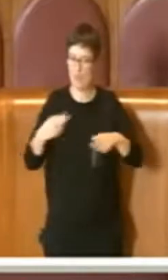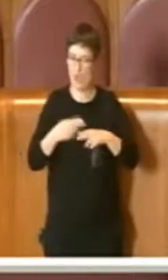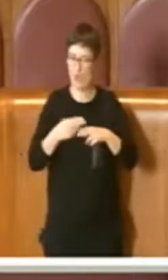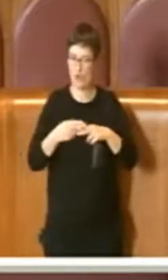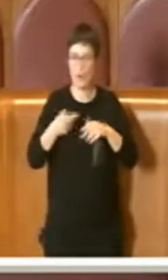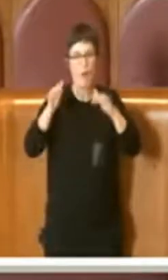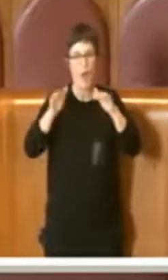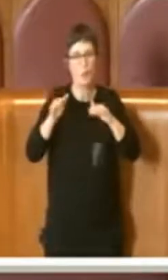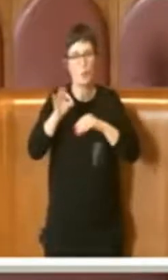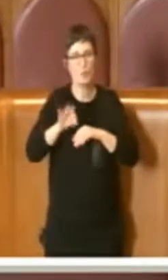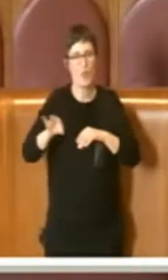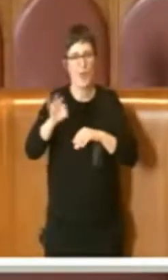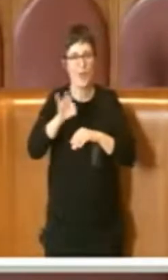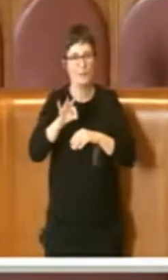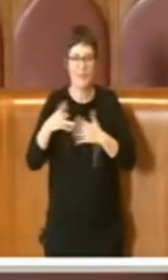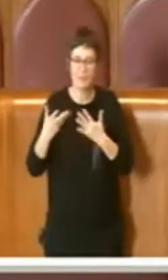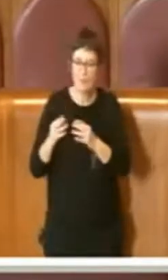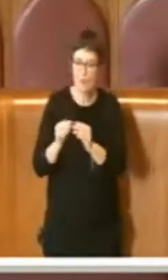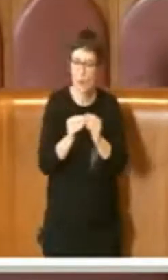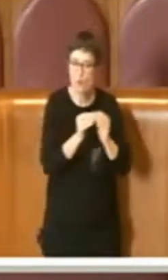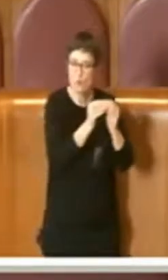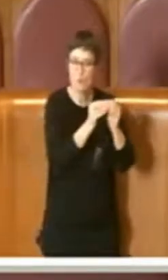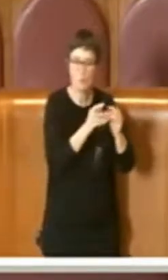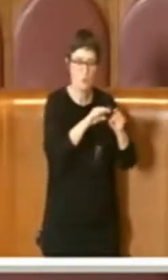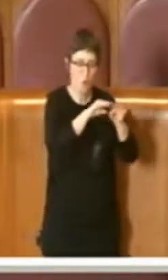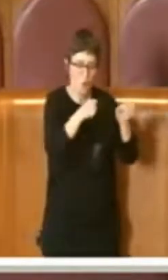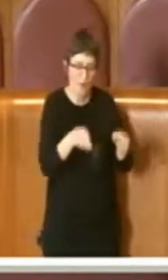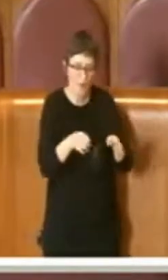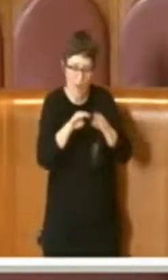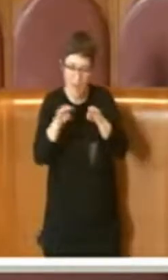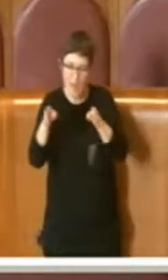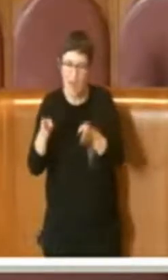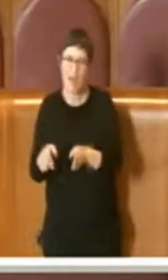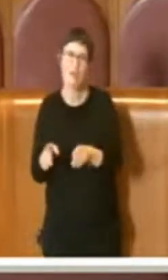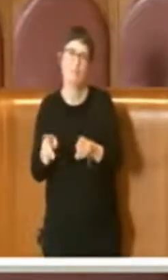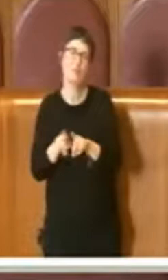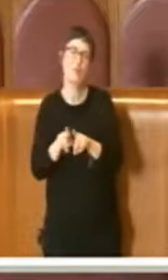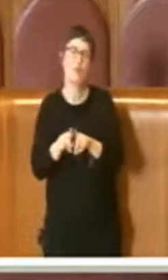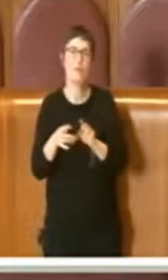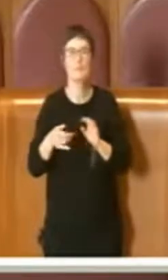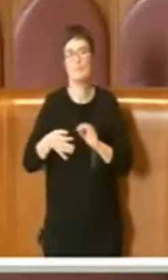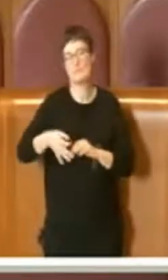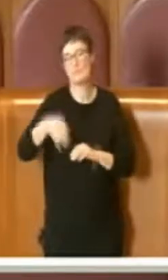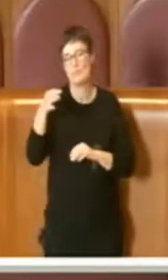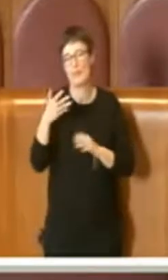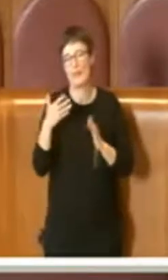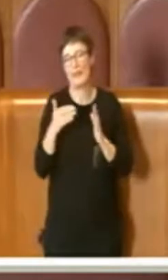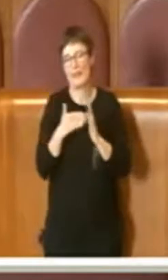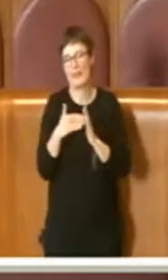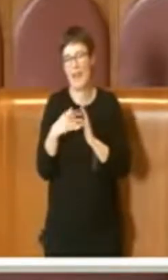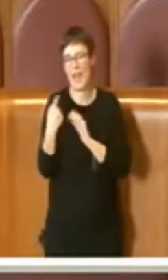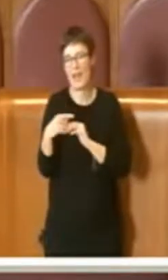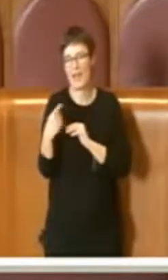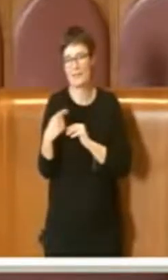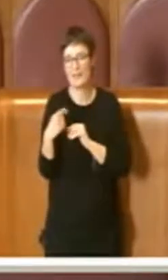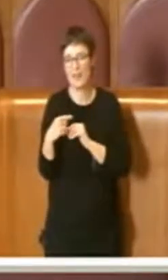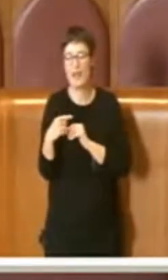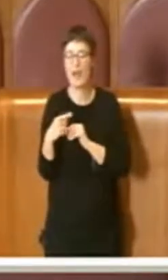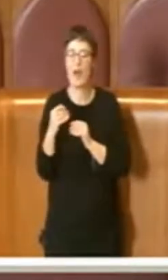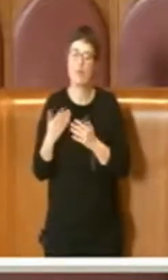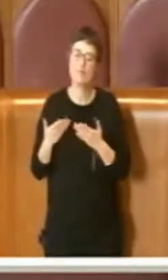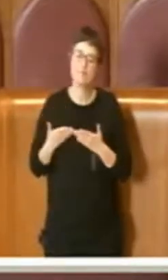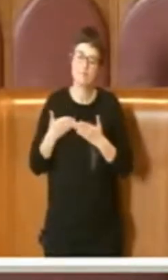chiaramente delle arne che ricordiamo sono la casa di queste api che li aiutano appunto a